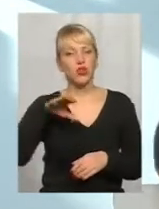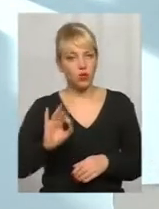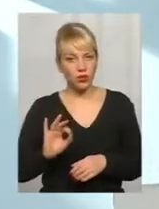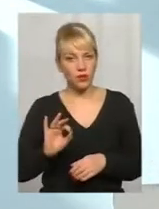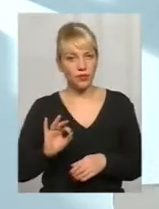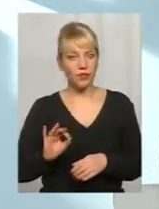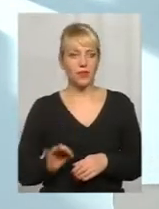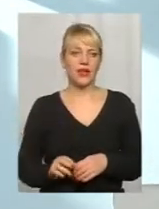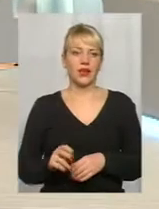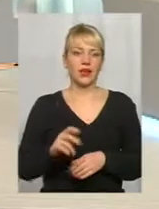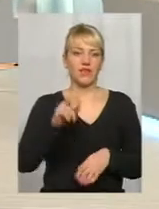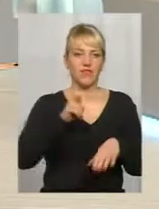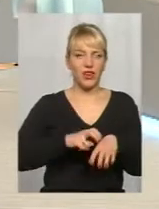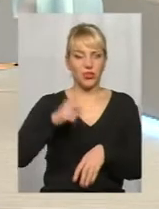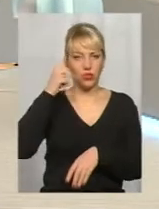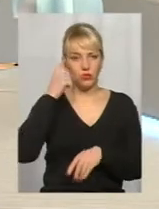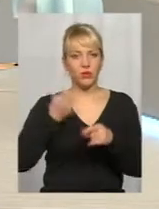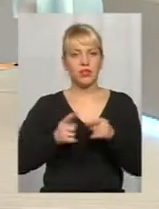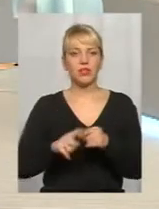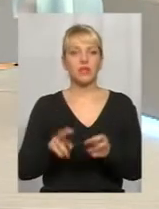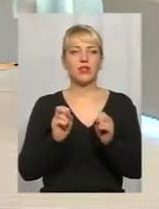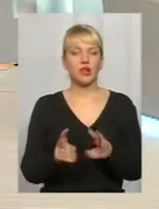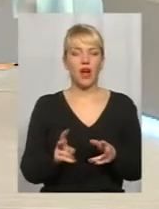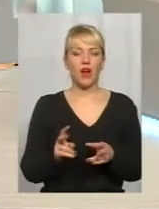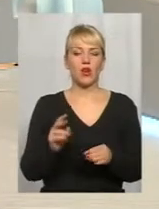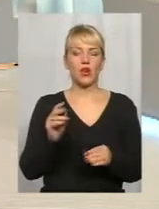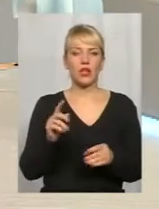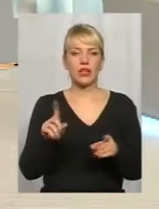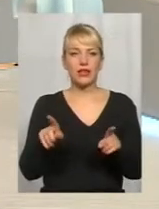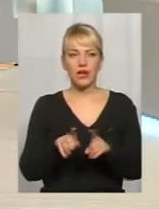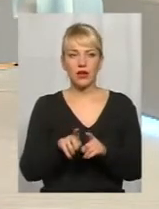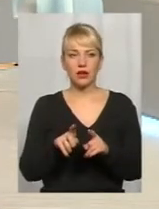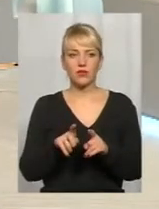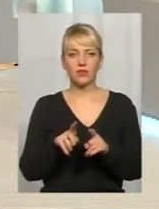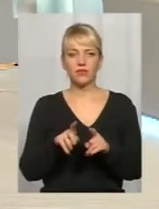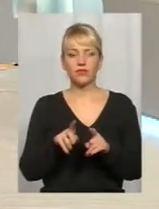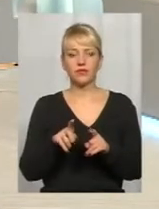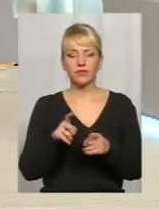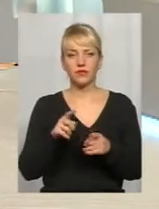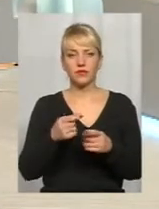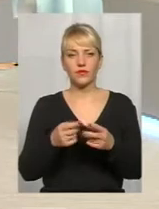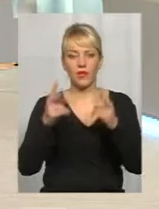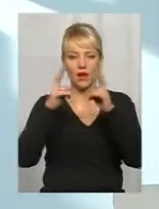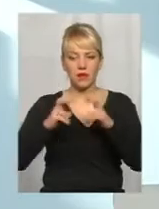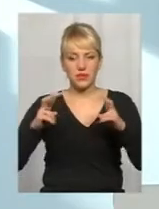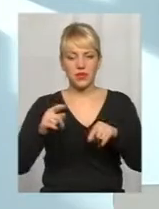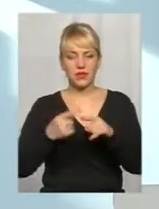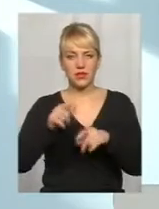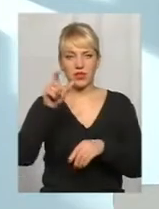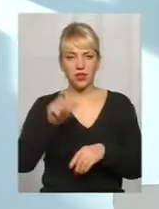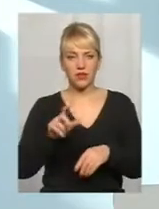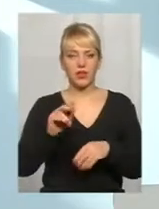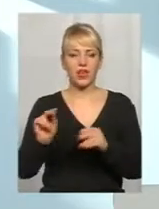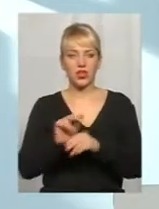то клініцист думає над тим, як устроити обслідування лікування цього чоловіка, щоб він не пострадав в